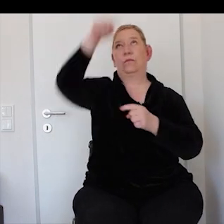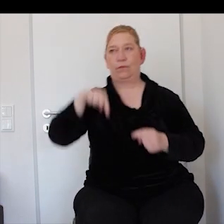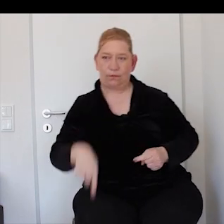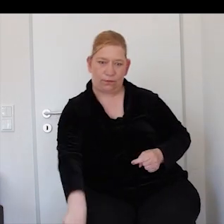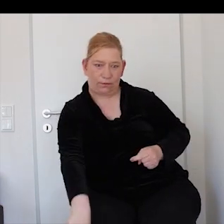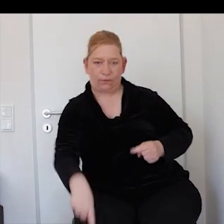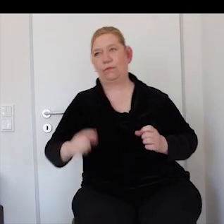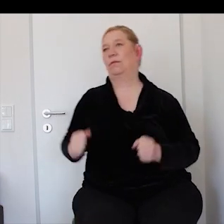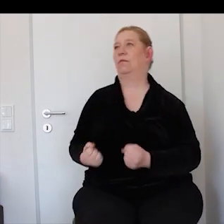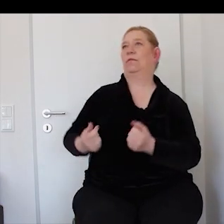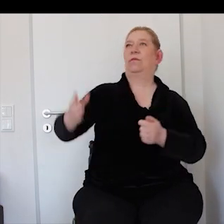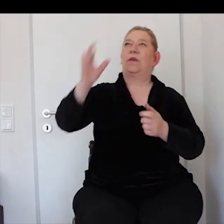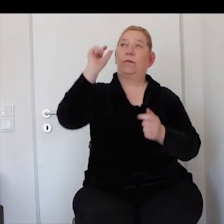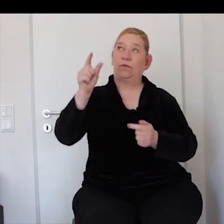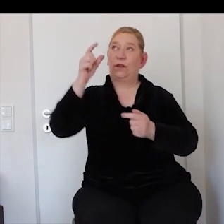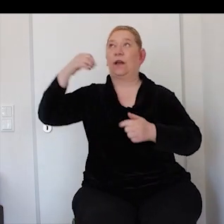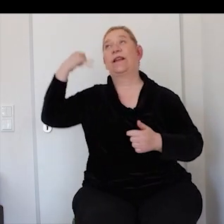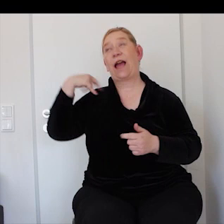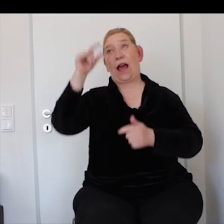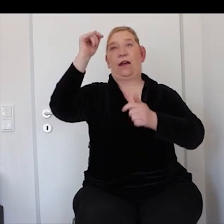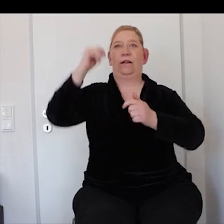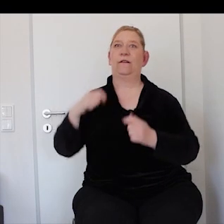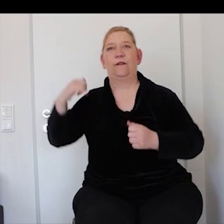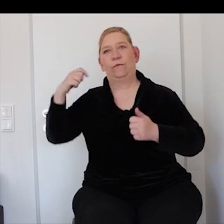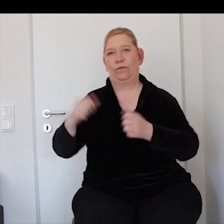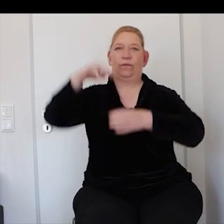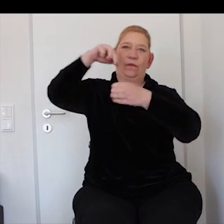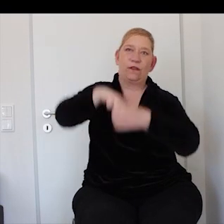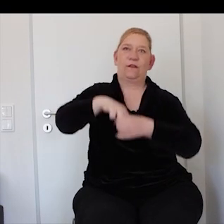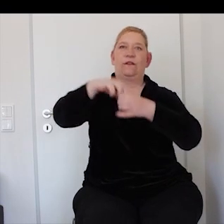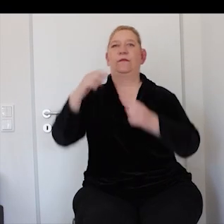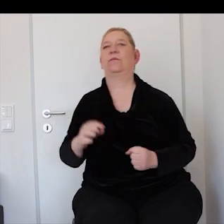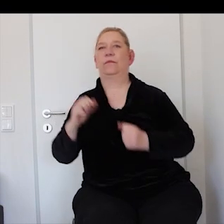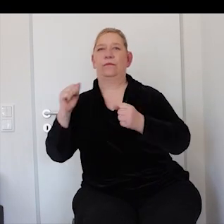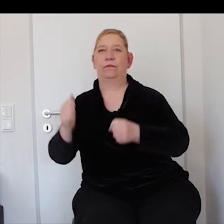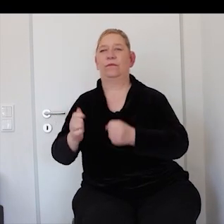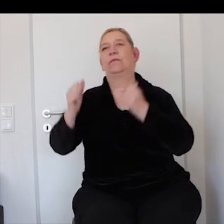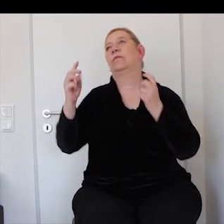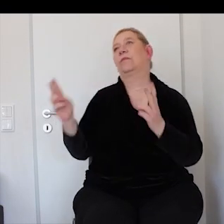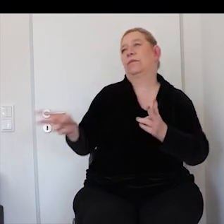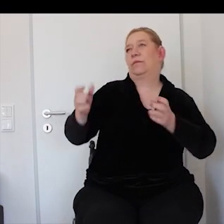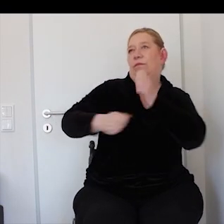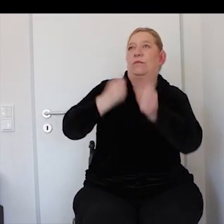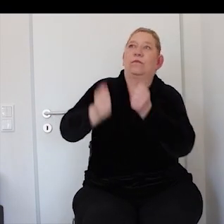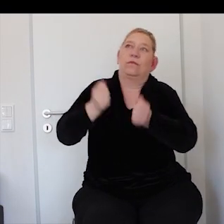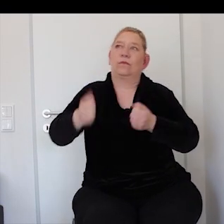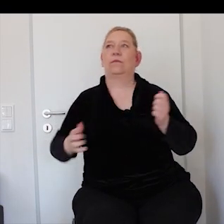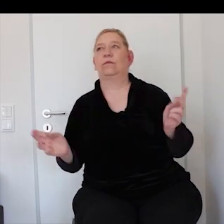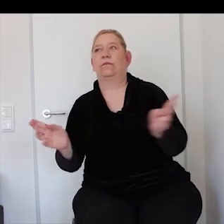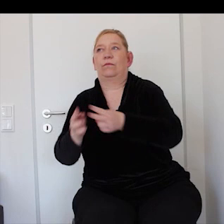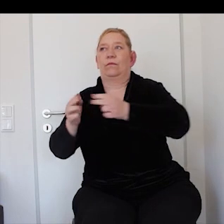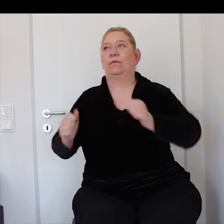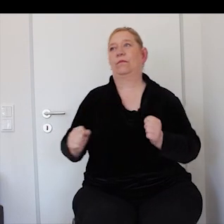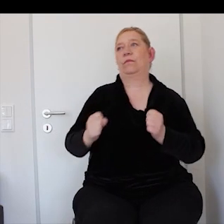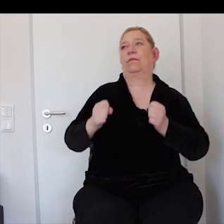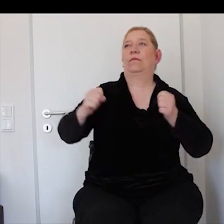Fackeln, von Flensburg bis nach Rom In diesem Jahr geht's los, unser Ziel ist Inklusion Ob wir machen, ob ich laber, man muss handeln nach dem